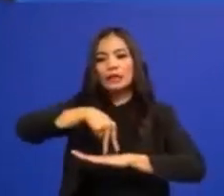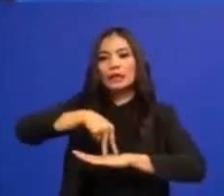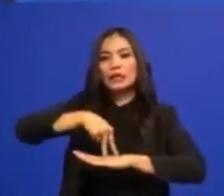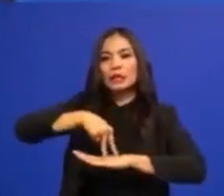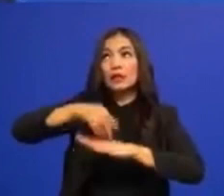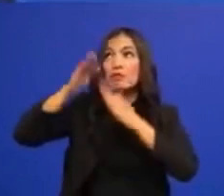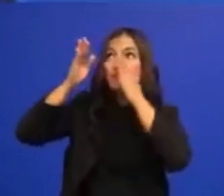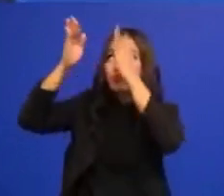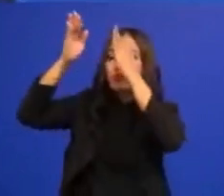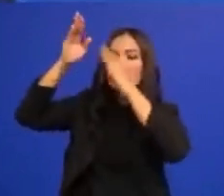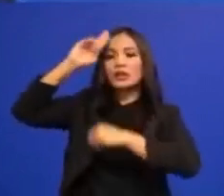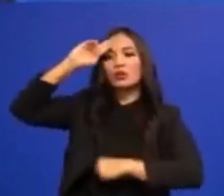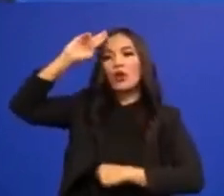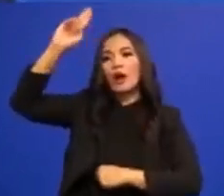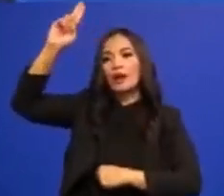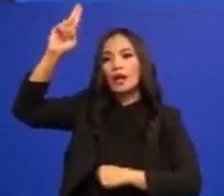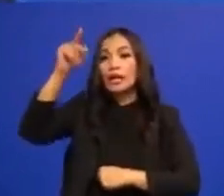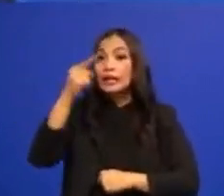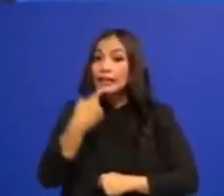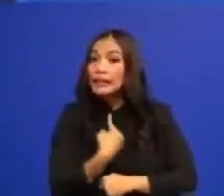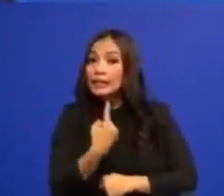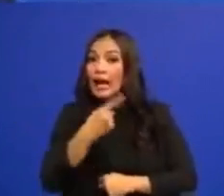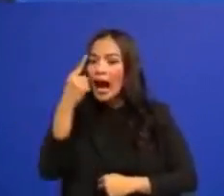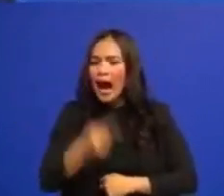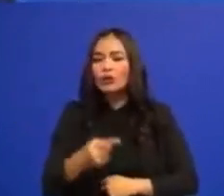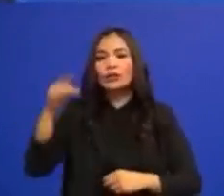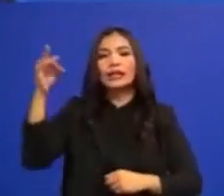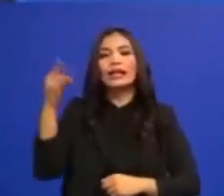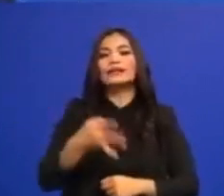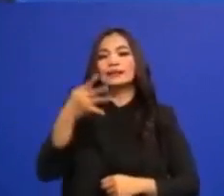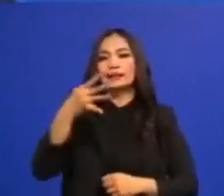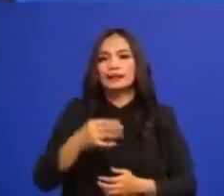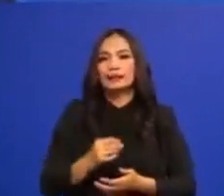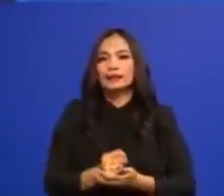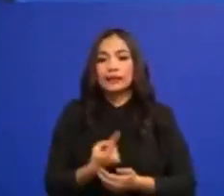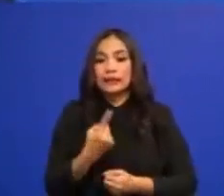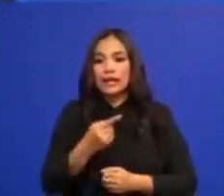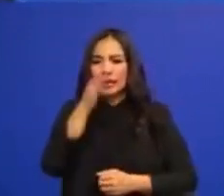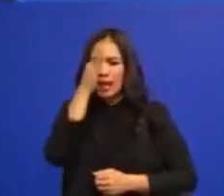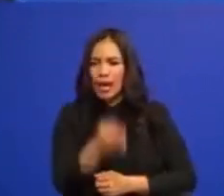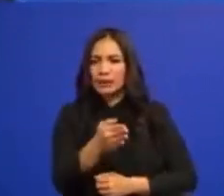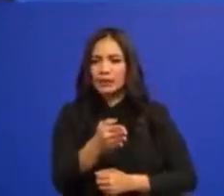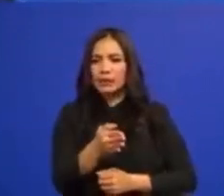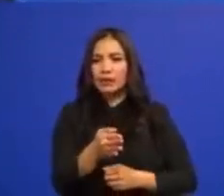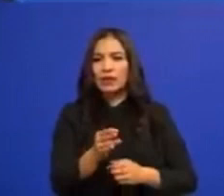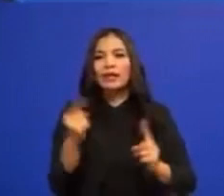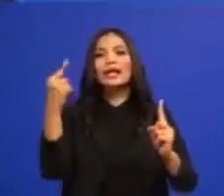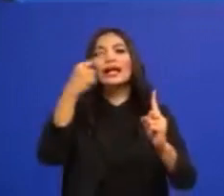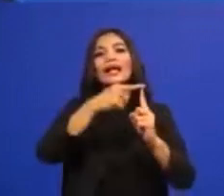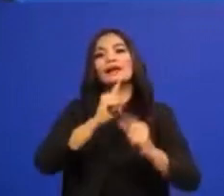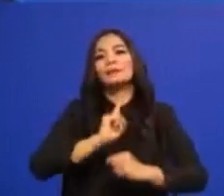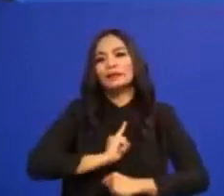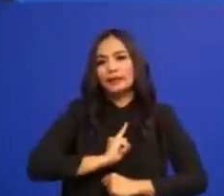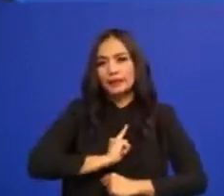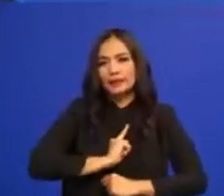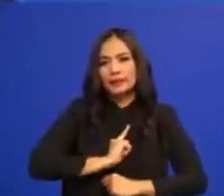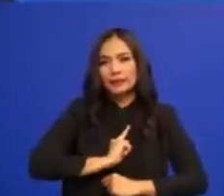pihak Tuhan. Kita harus keras dan tegas terhadap diri sendiri